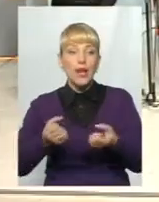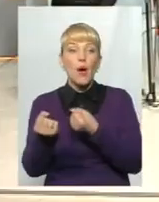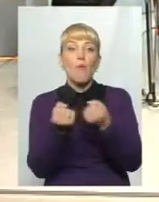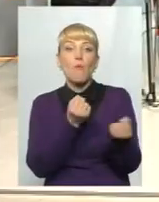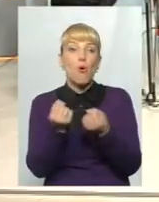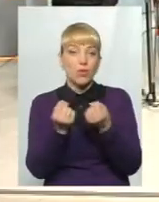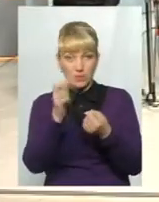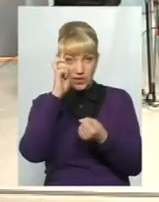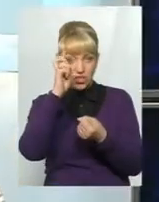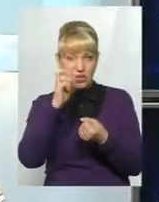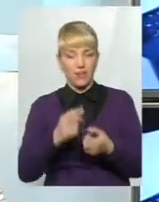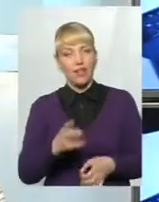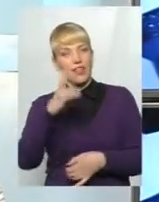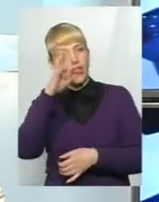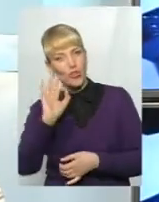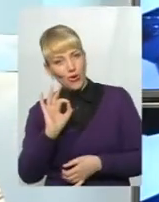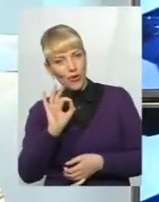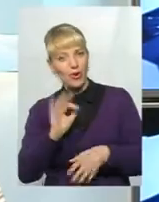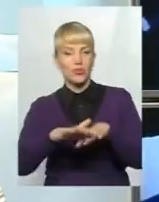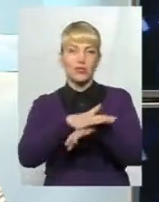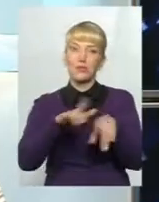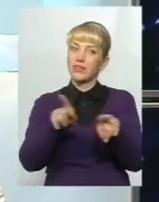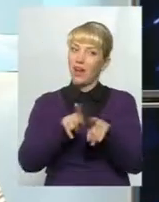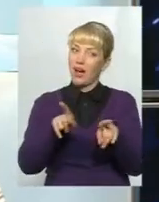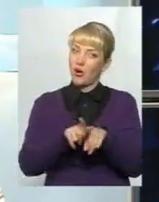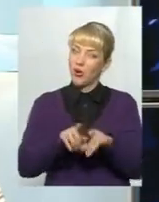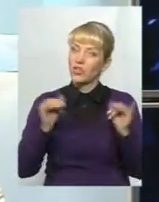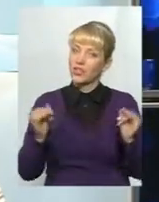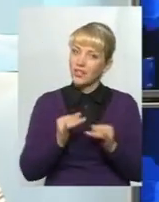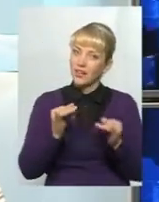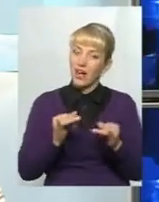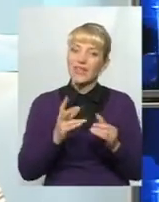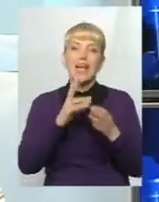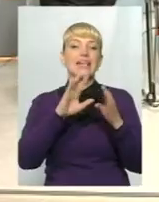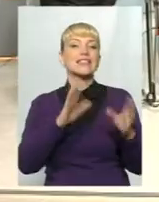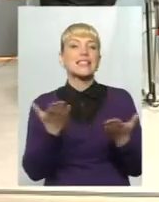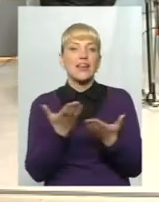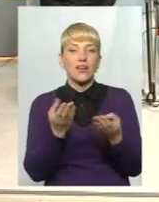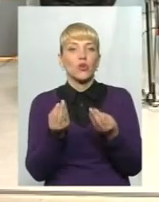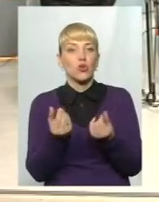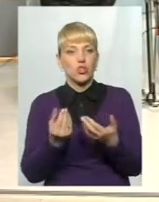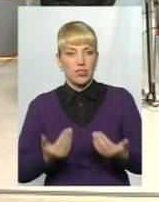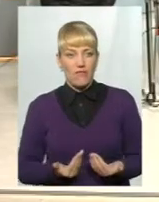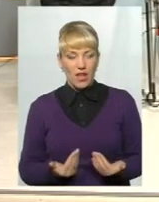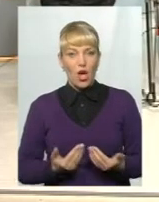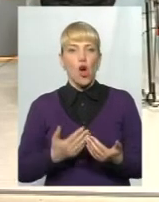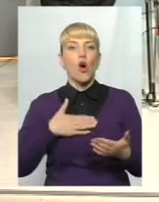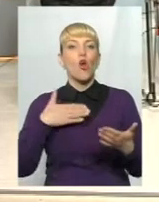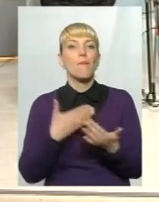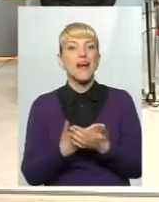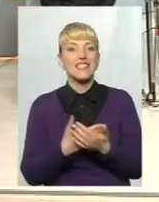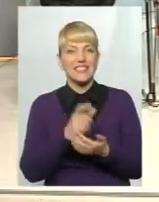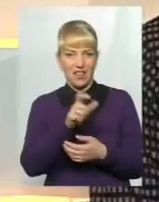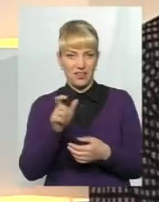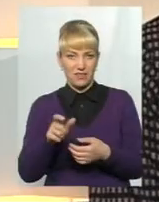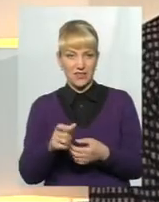кабарниками. ж суспільство так само цікавить питання, а за рахунок чого живуть громадські активісти? За рахунок того,